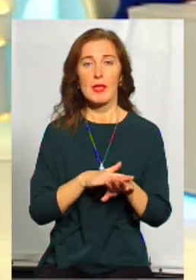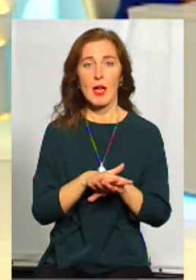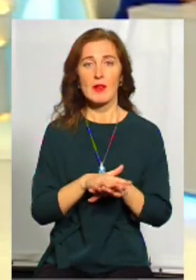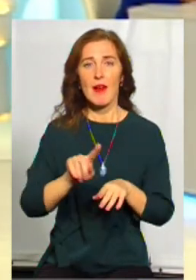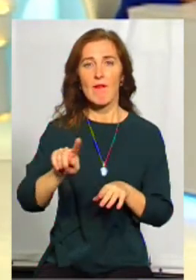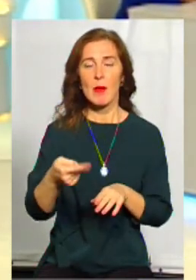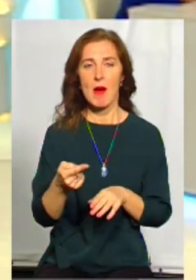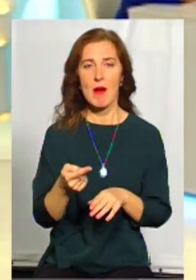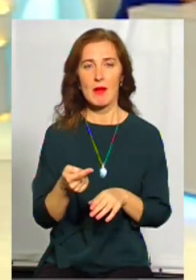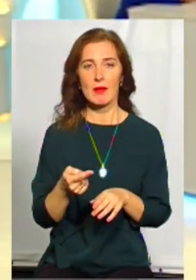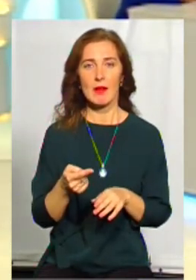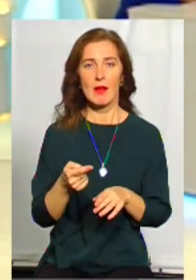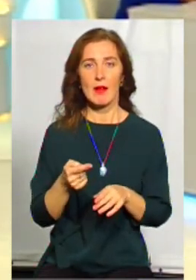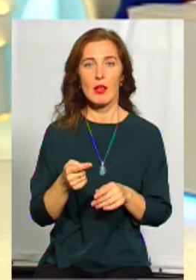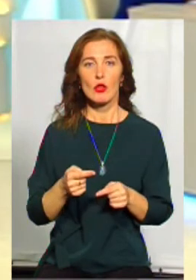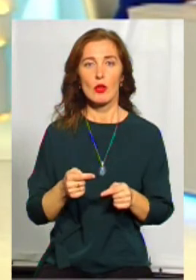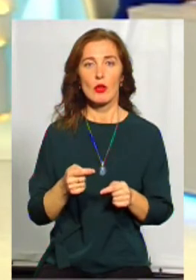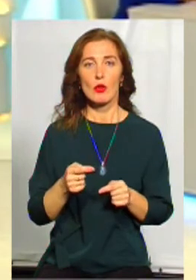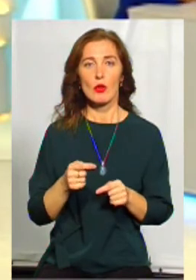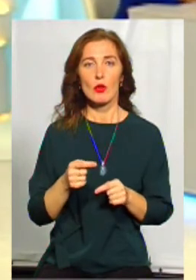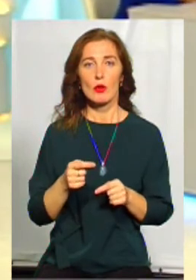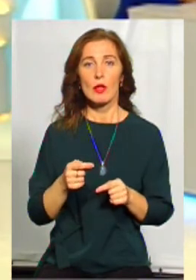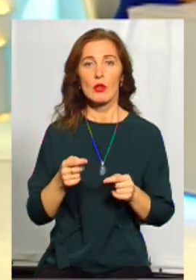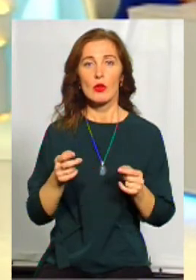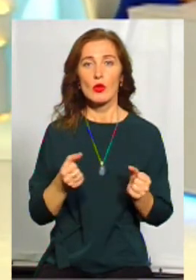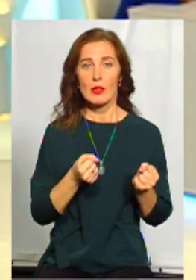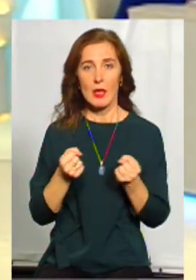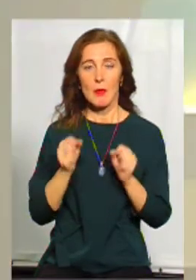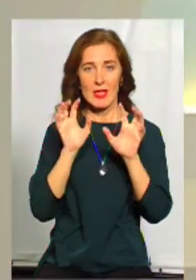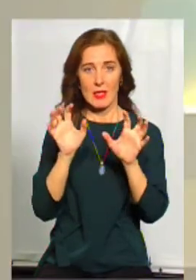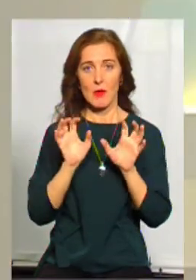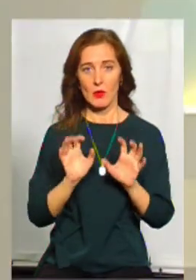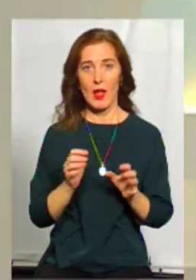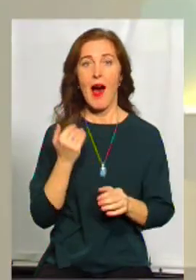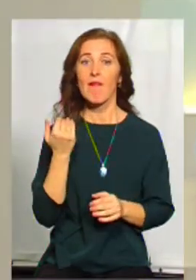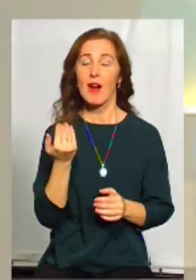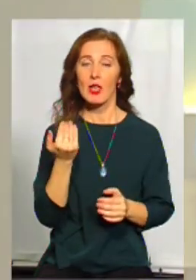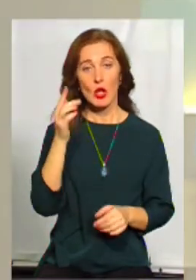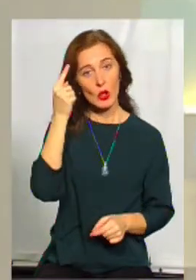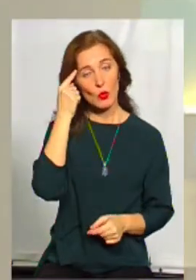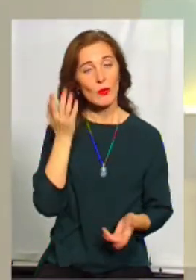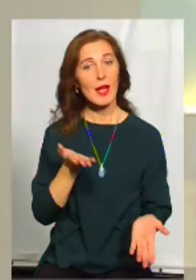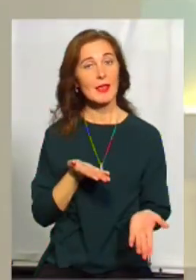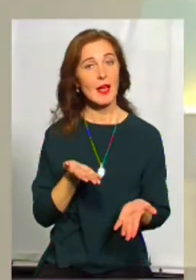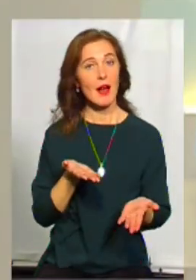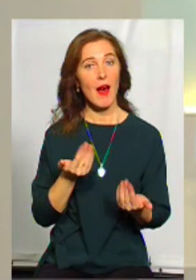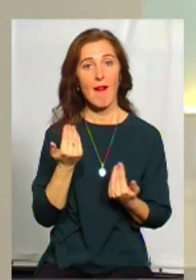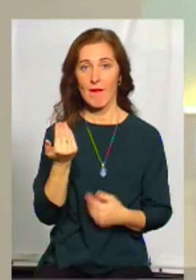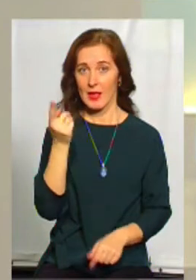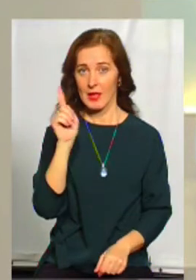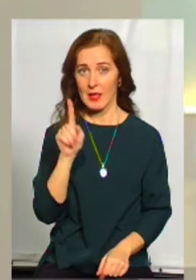вимагати дотримання законодавства. Ну, оце моя думка. Так, пане Богдане, а ваша думка? Ви знаєте, я